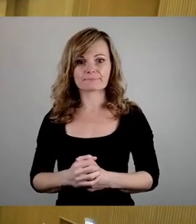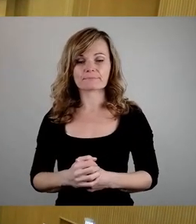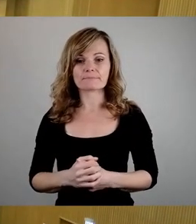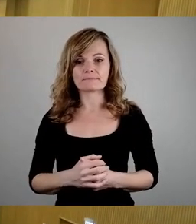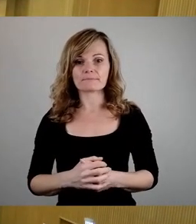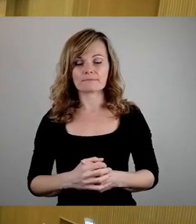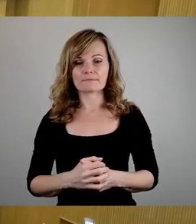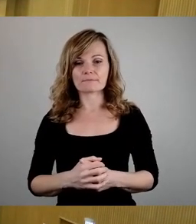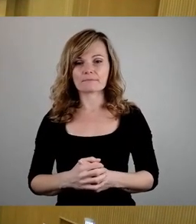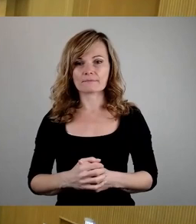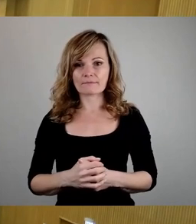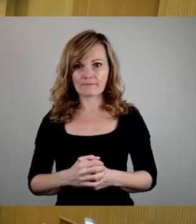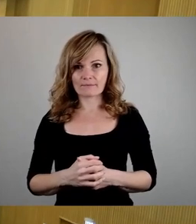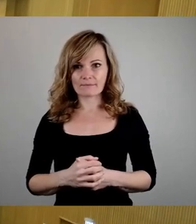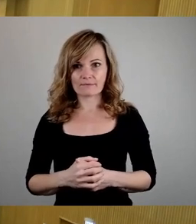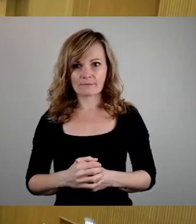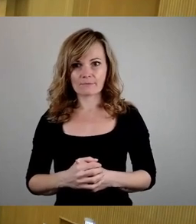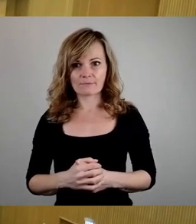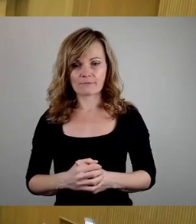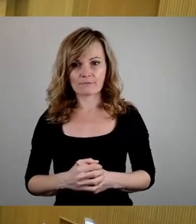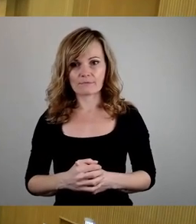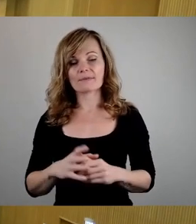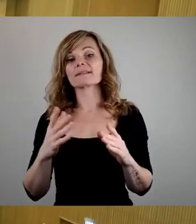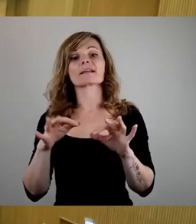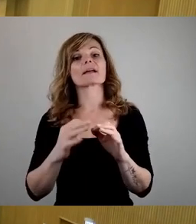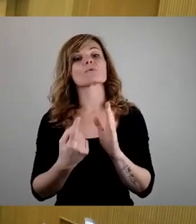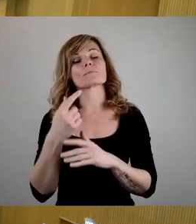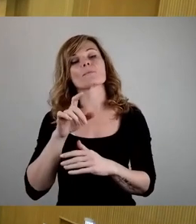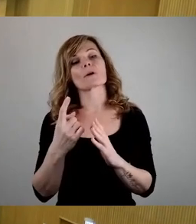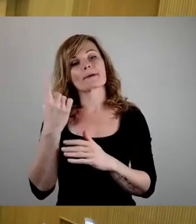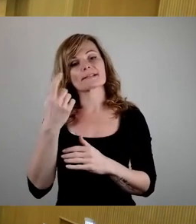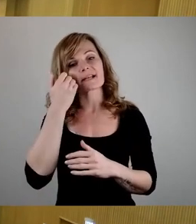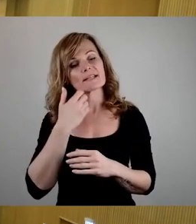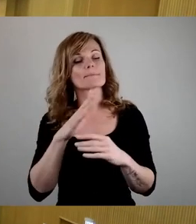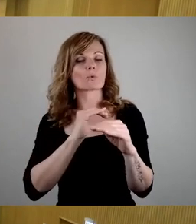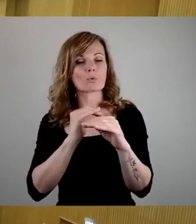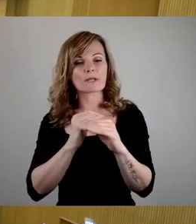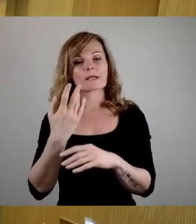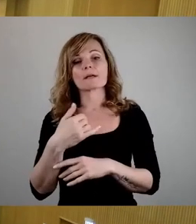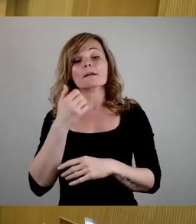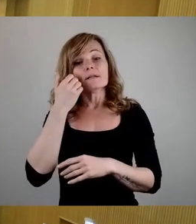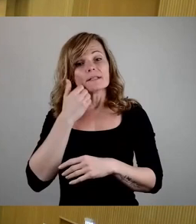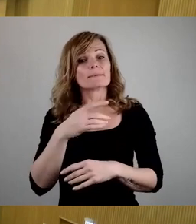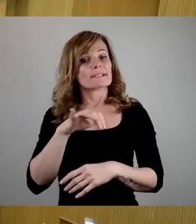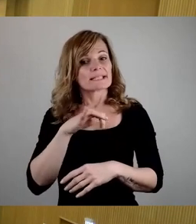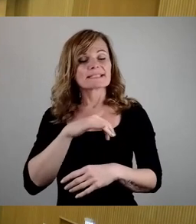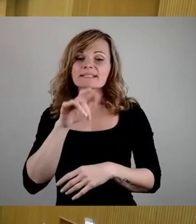Sehr geehrter Oberbürgermeister, liebe Kolleginnen und Kollegen, liebe interessierte Bürgerinnen und Bürger,